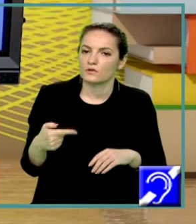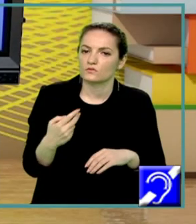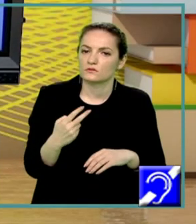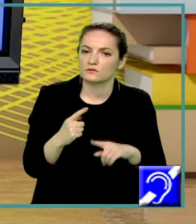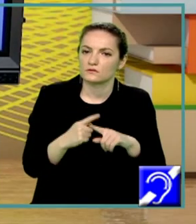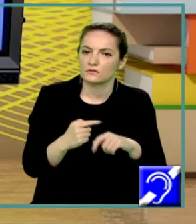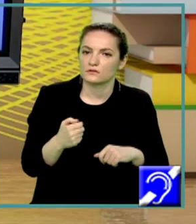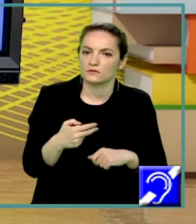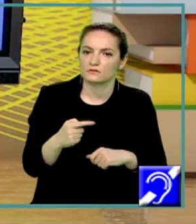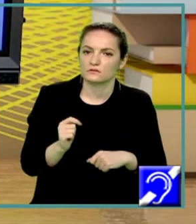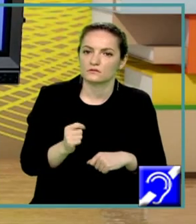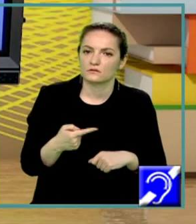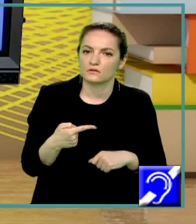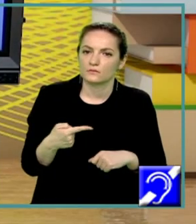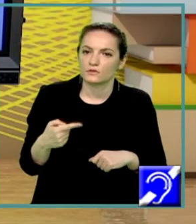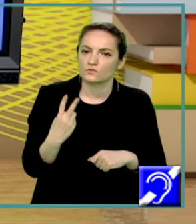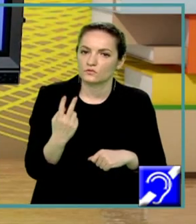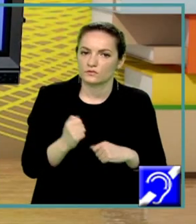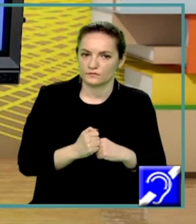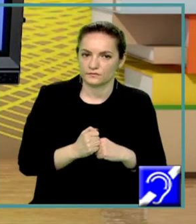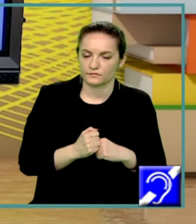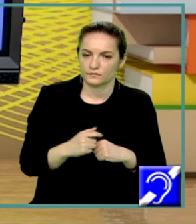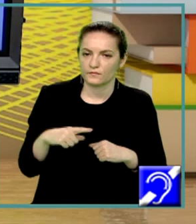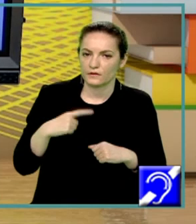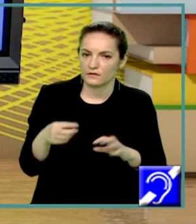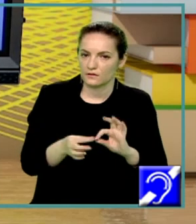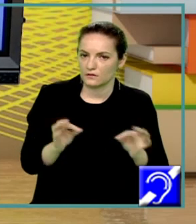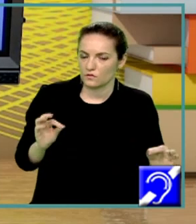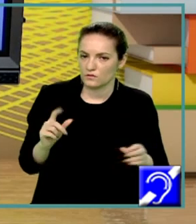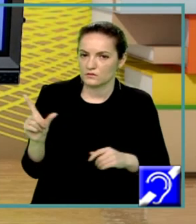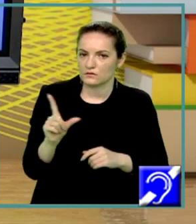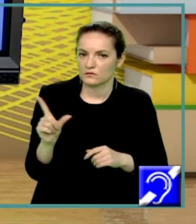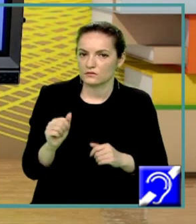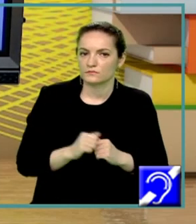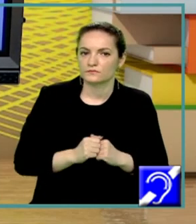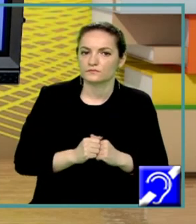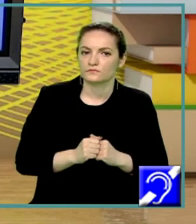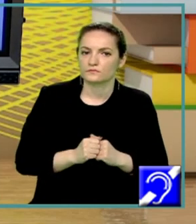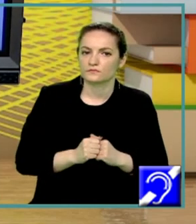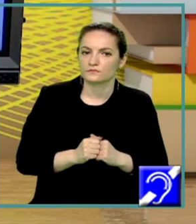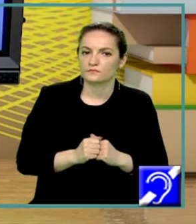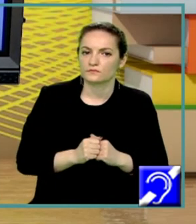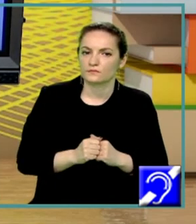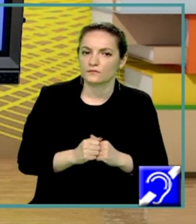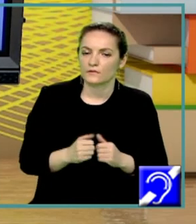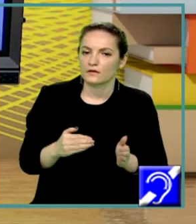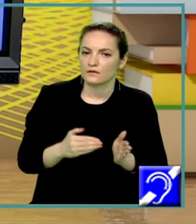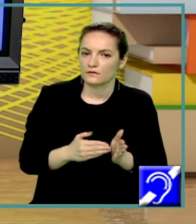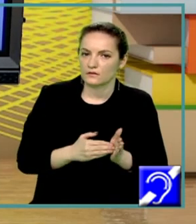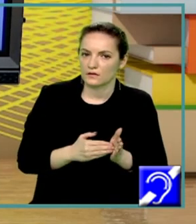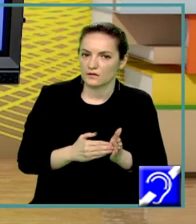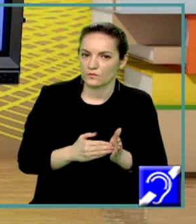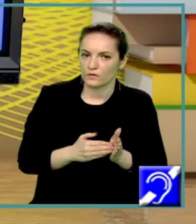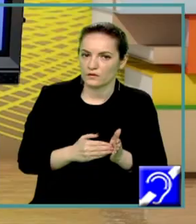Așa cum știm este vorba despre o ecuație logaritmică și mai întâi va fi necesar să punem condiții de